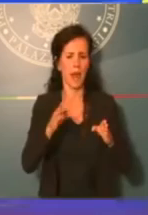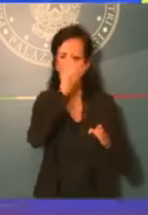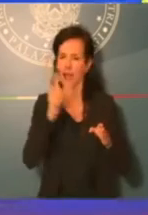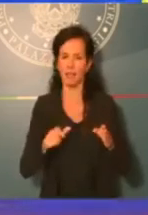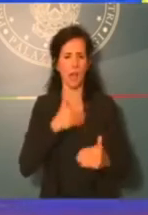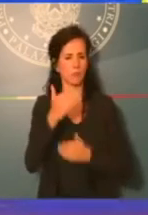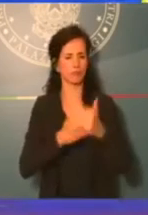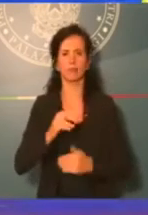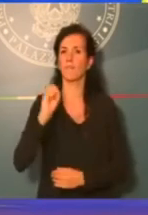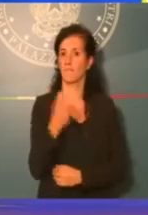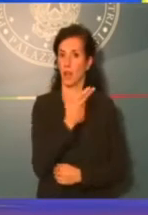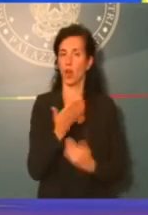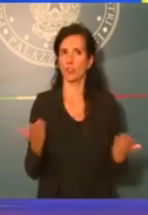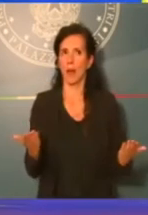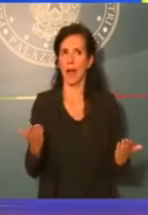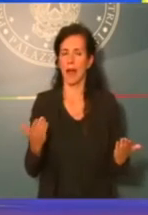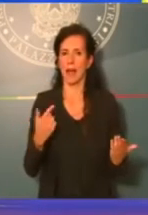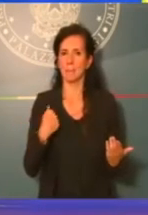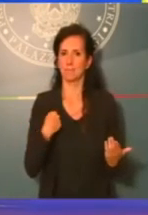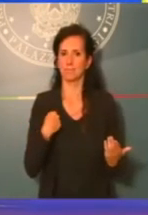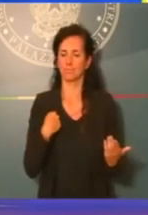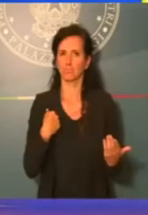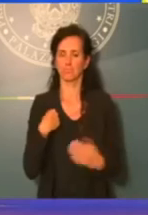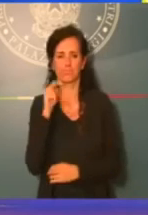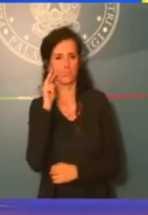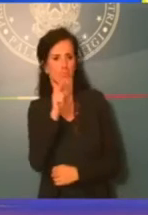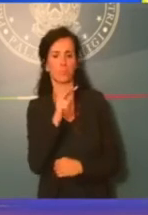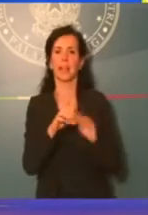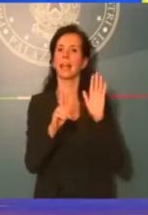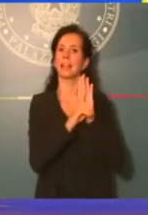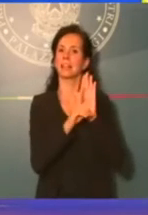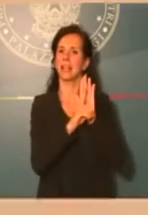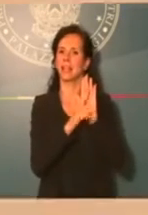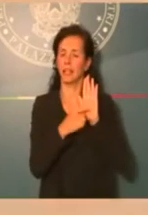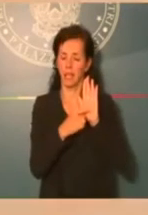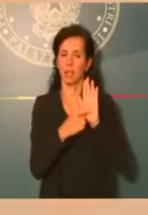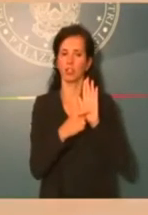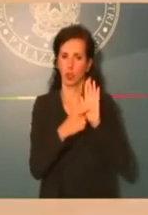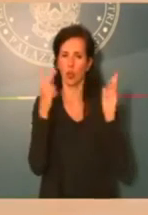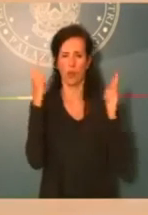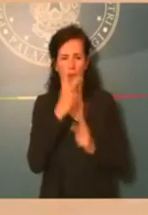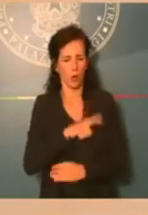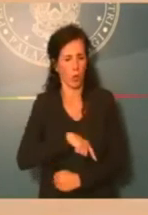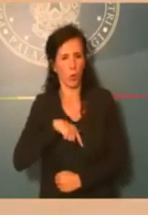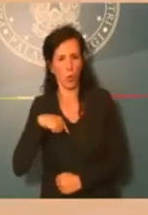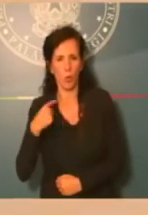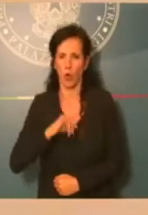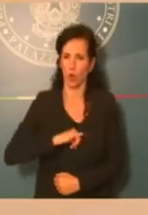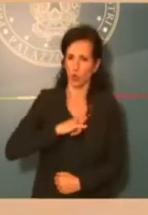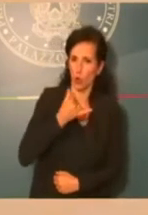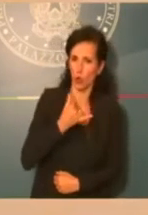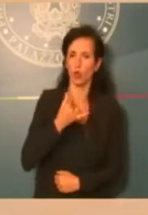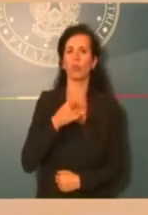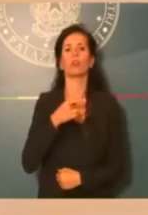Io però non posso fare a meno di notare che questo decreto ha avuto una gestazione lunghissima e dolorosa e che soprattutto è stato approvato con la formula